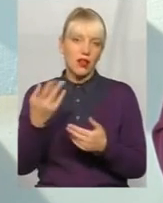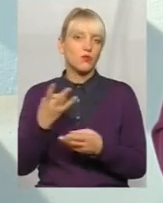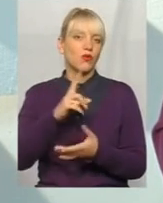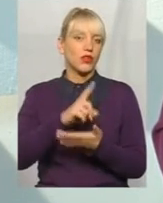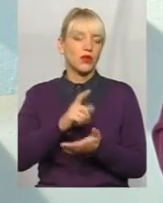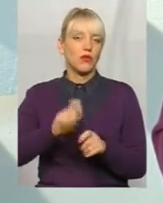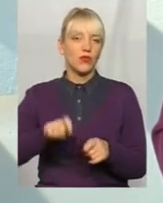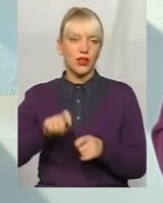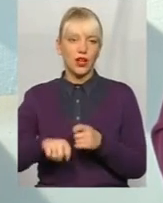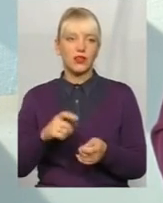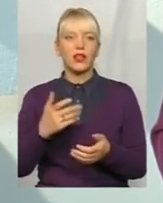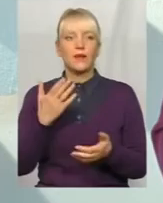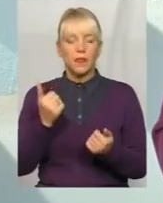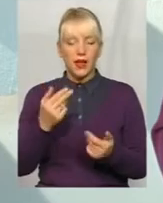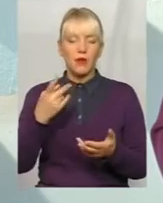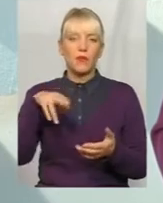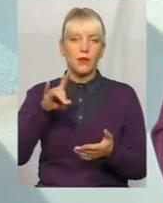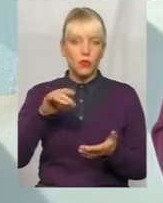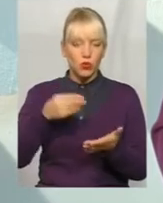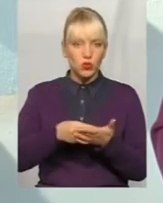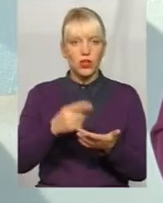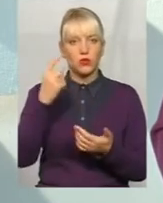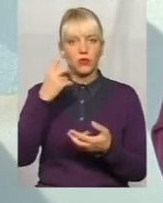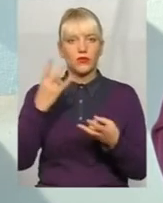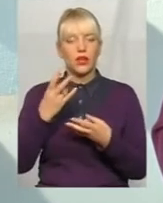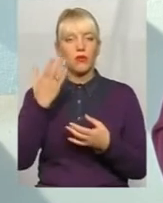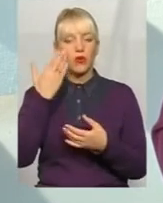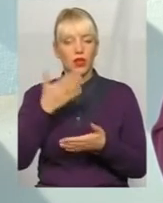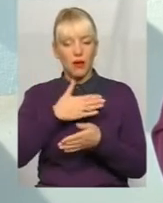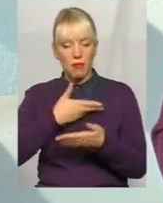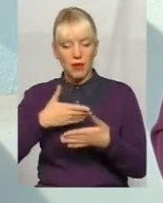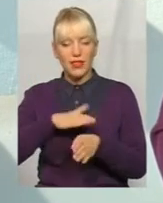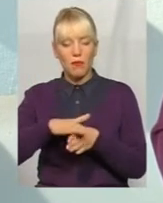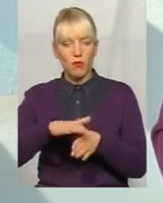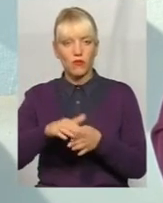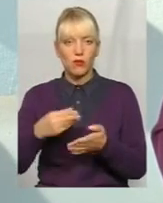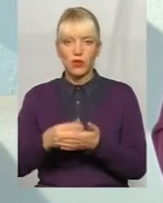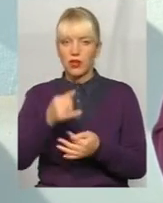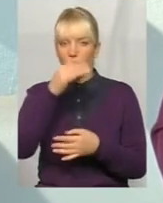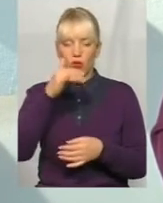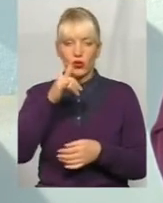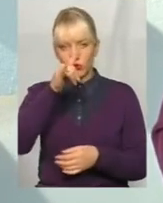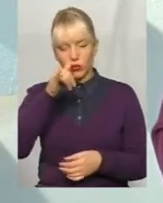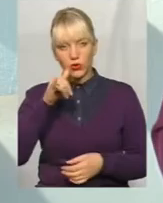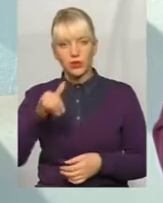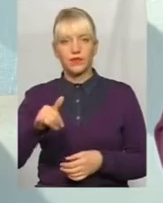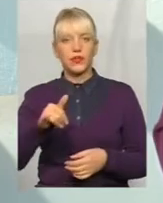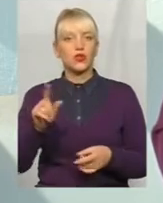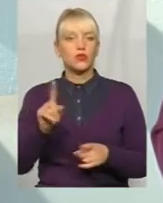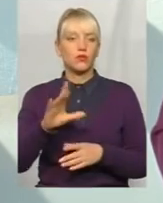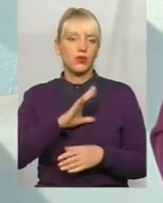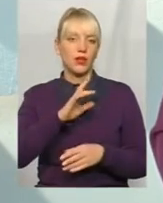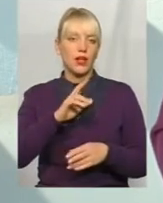детонізації економіки, і є наповнення бюджету. тому ми, наповнюючи бюджет, не можемо допустити порушення прав підприємців. І ми таким